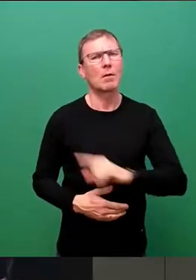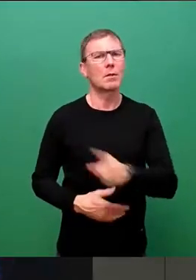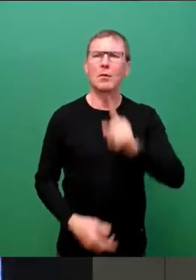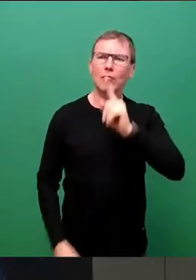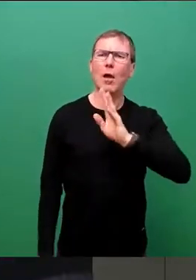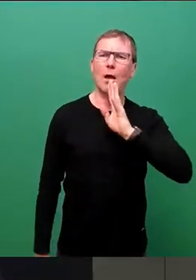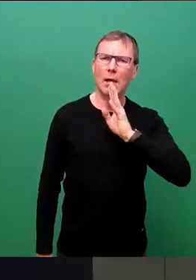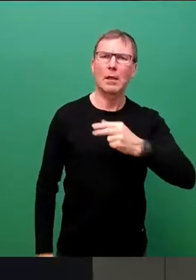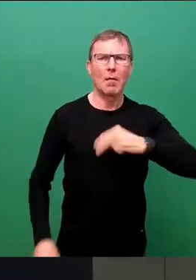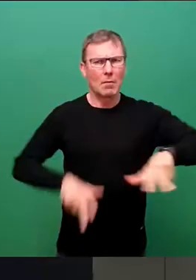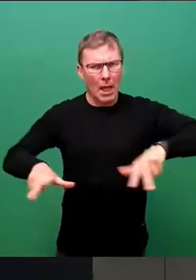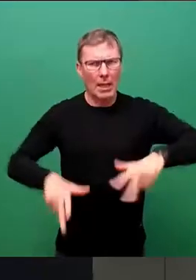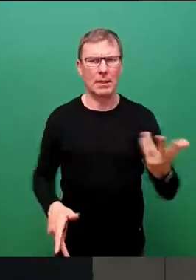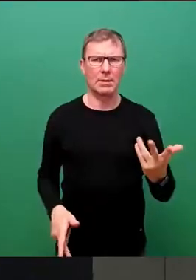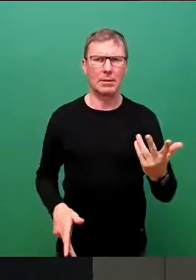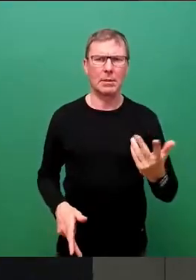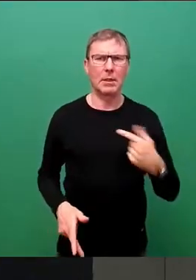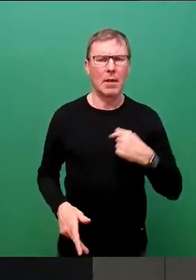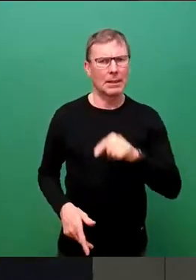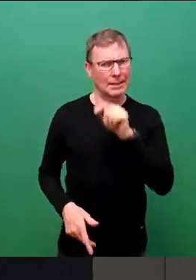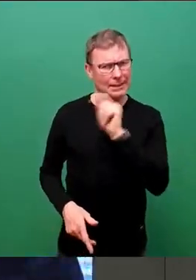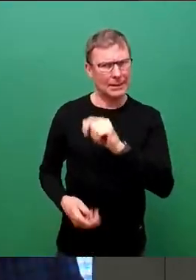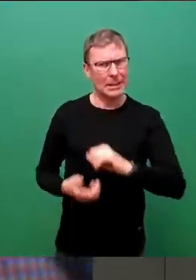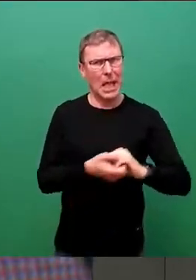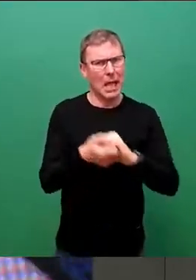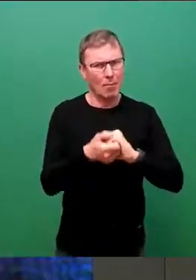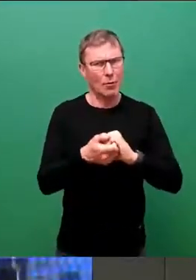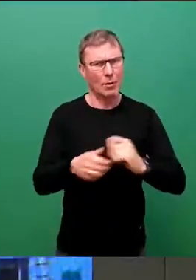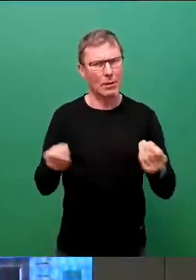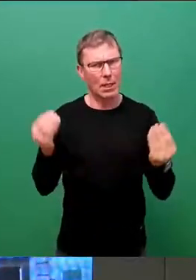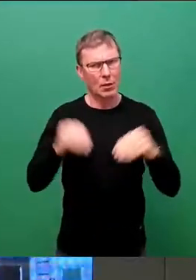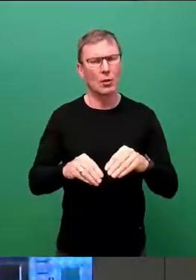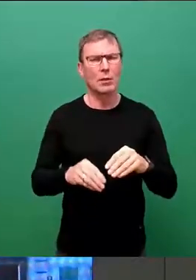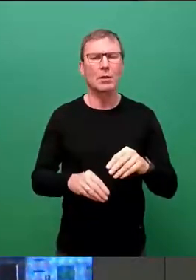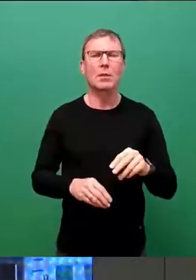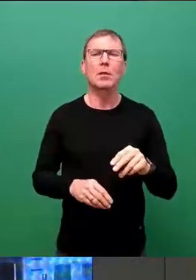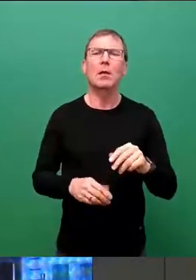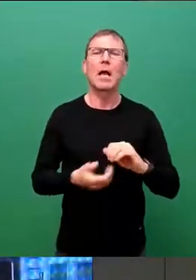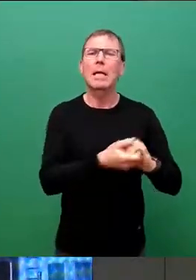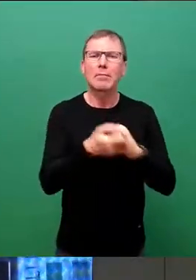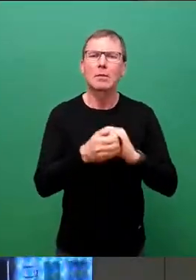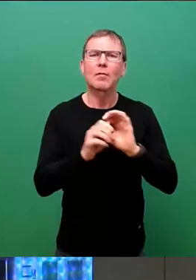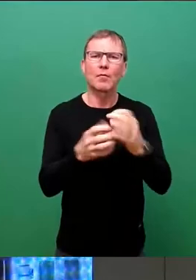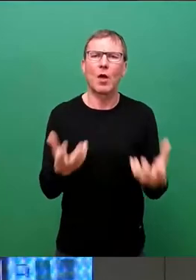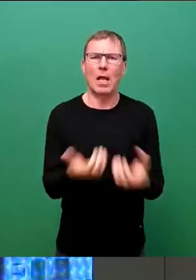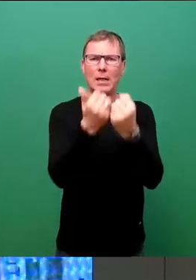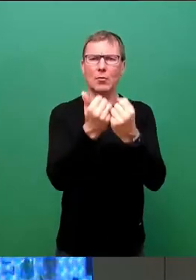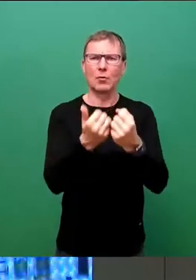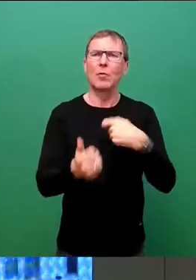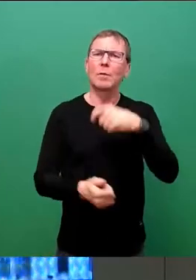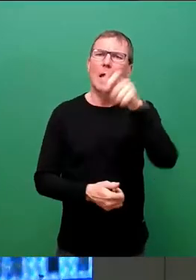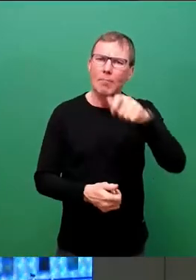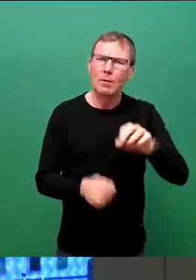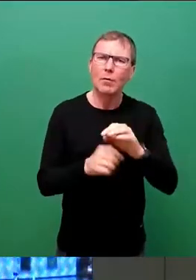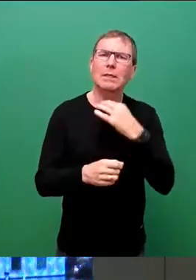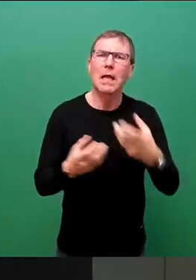handeln. Wir haben dieses Bündnis gegründet, United for Rescue. Wir wollen Spenden sammeln, um die zivilen Seenotretter